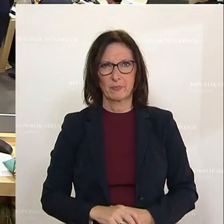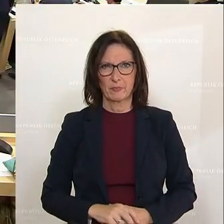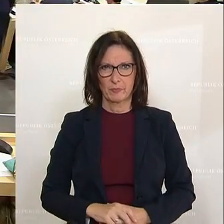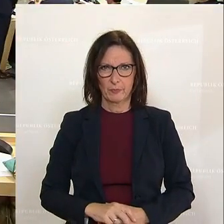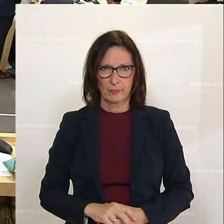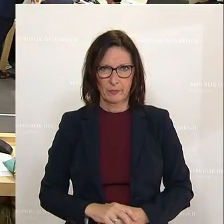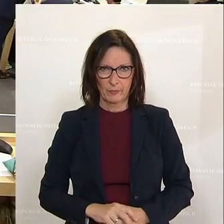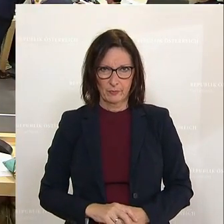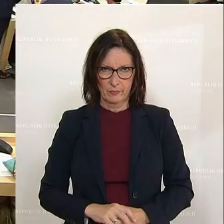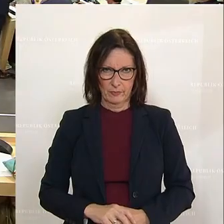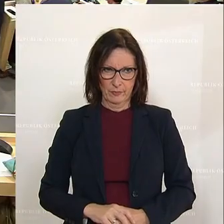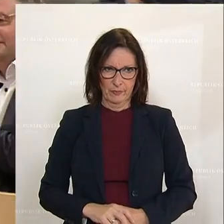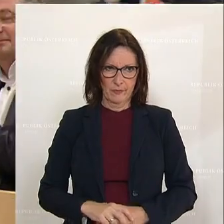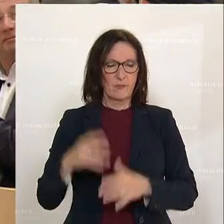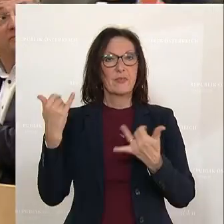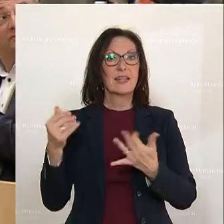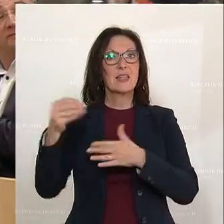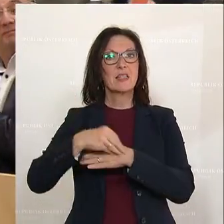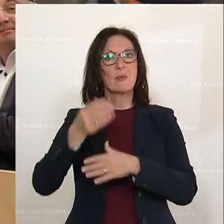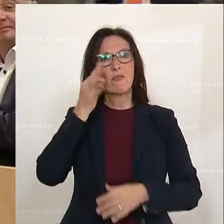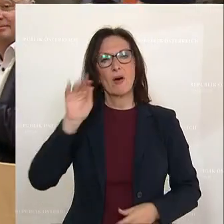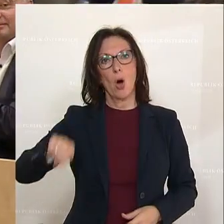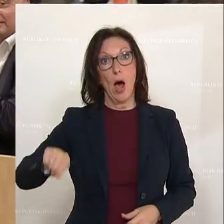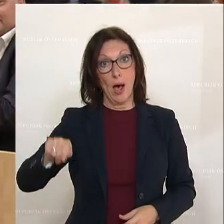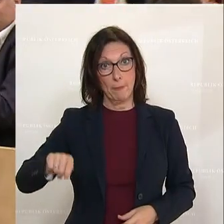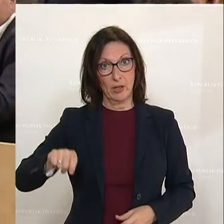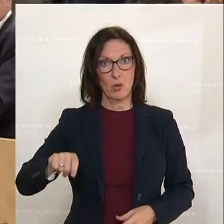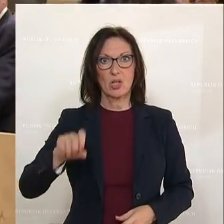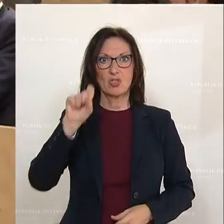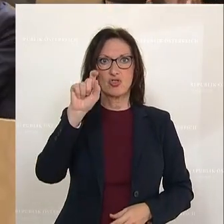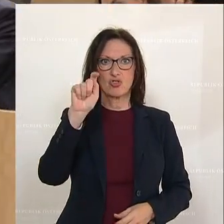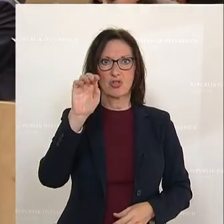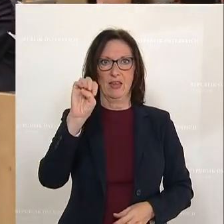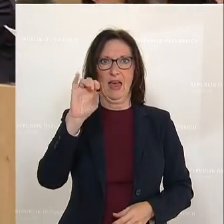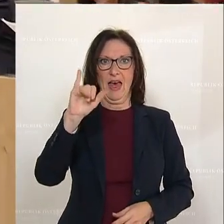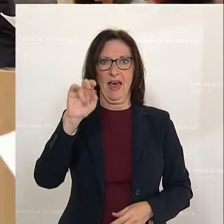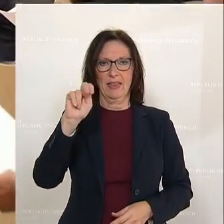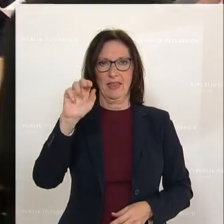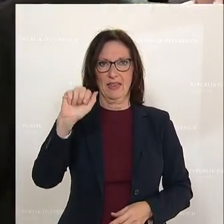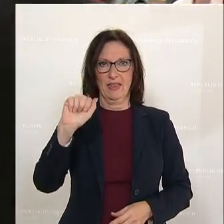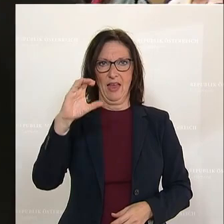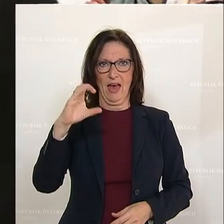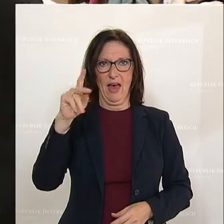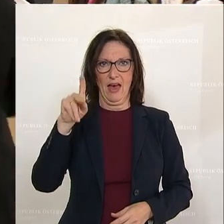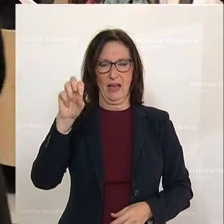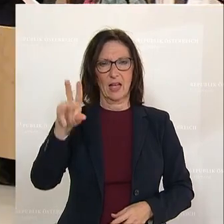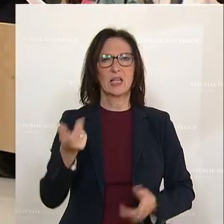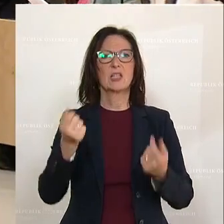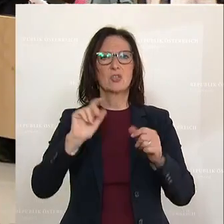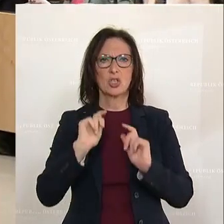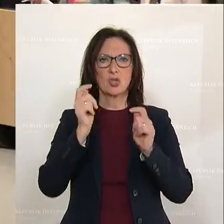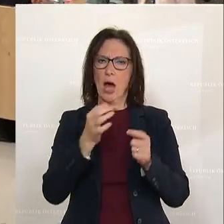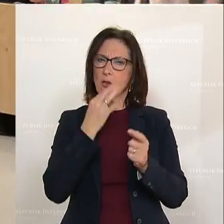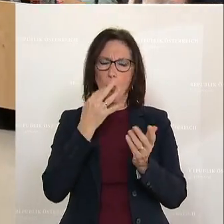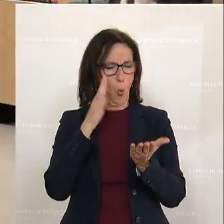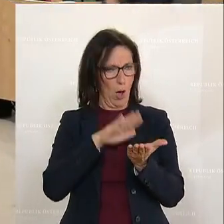Selma Yildirim von der SPÖ verlangt eine Verschärfung des Korruptionsstrafrechts für Spitzenpolitikerinnen und Spitzenpolitiker. Die SPÖ